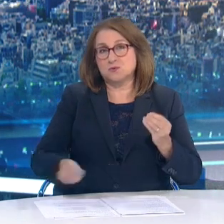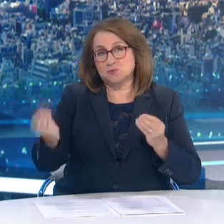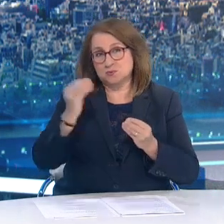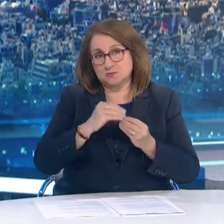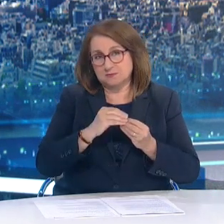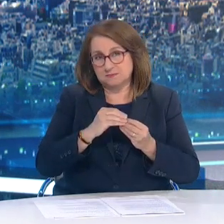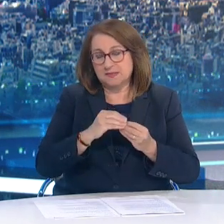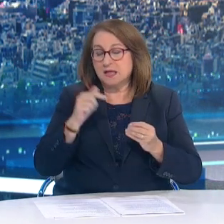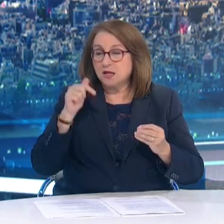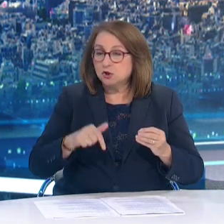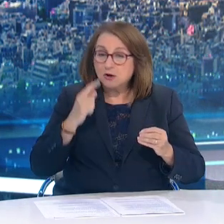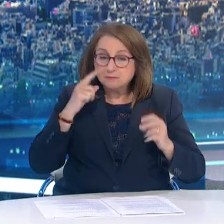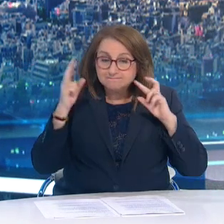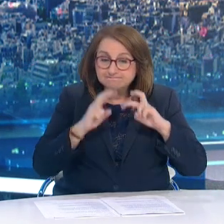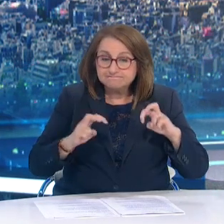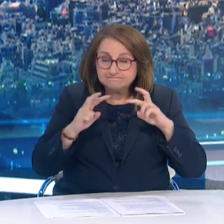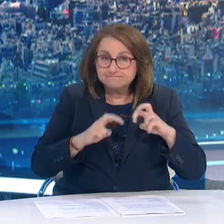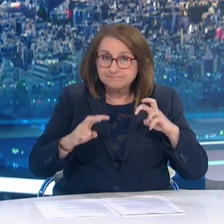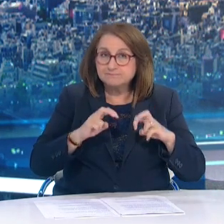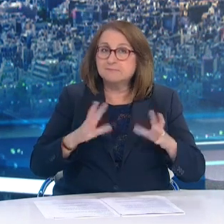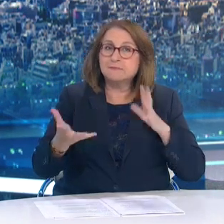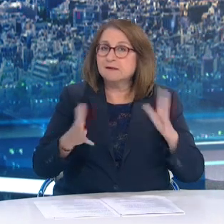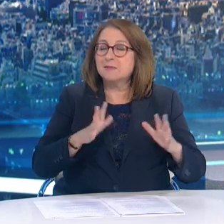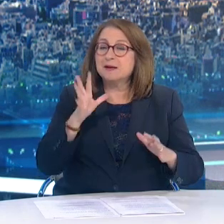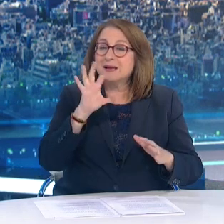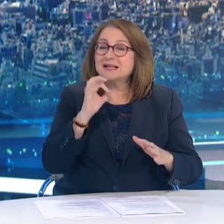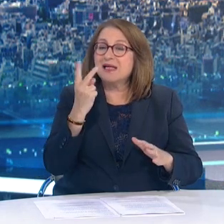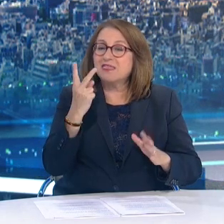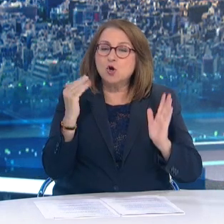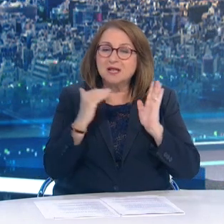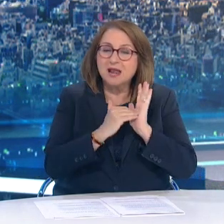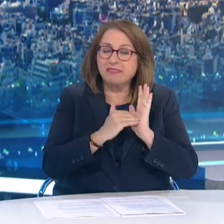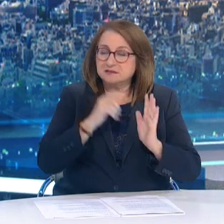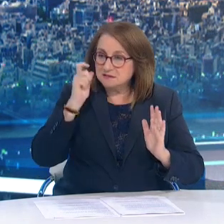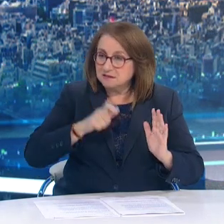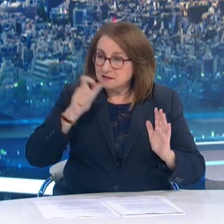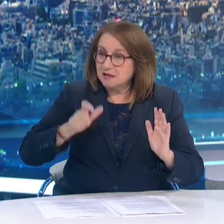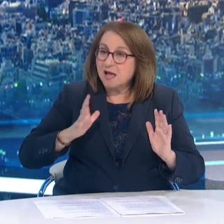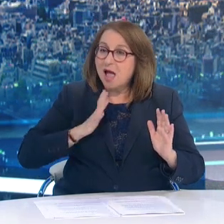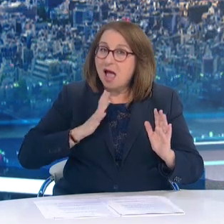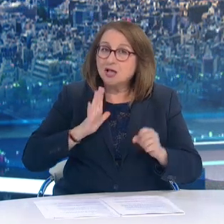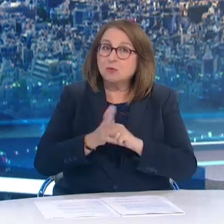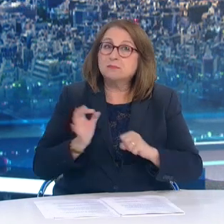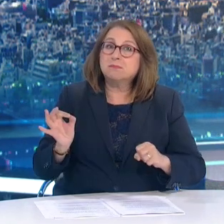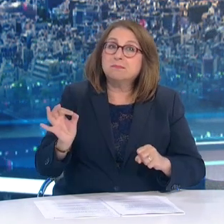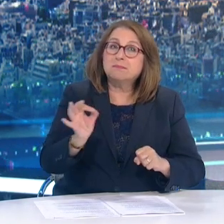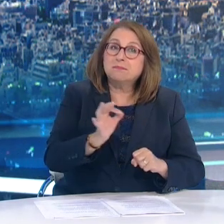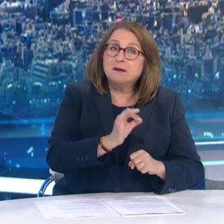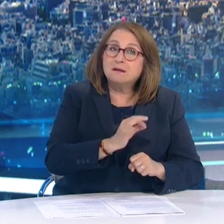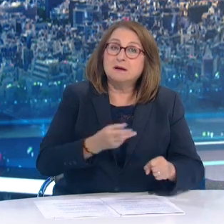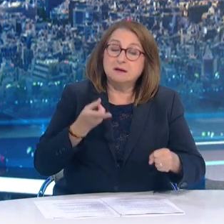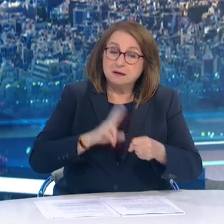ρυθμός των νέων διαγνώσεων ενισχύθηκε στο επίπεδο των 52.000 διαγνώσεων ανά ημέρα, ενώ ο ρυθμός των θανάτων αυξήθηκε σε περίπου